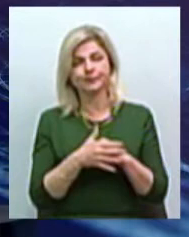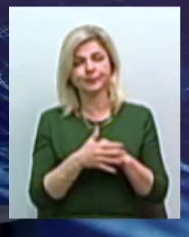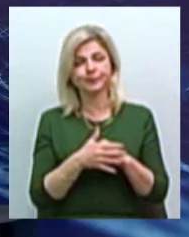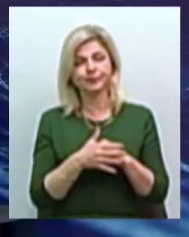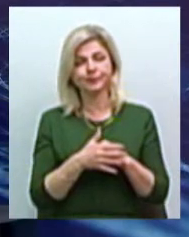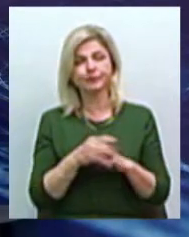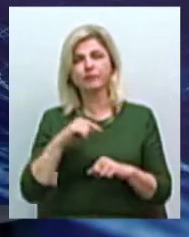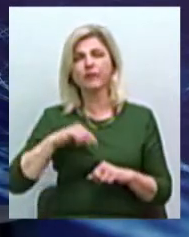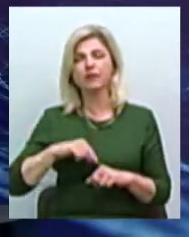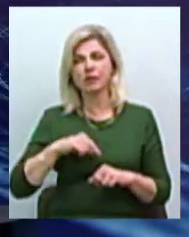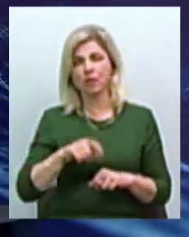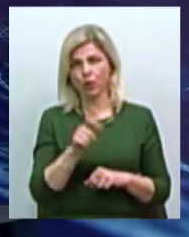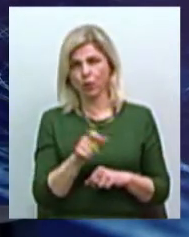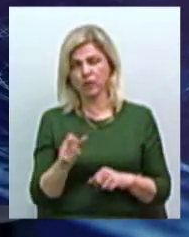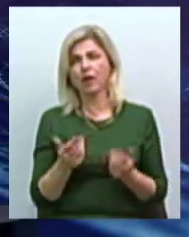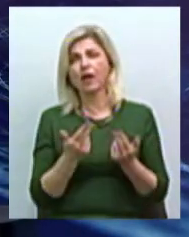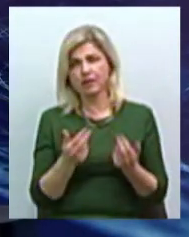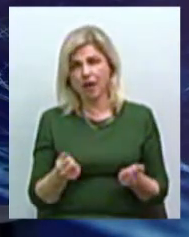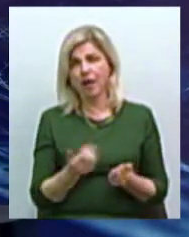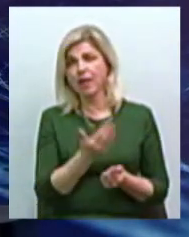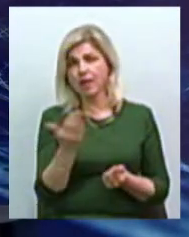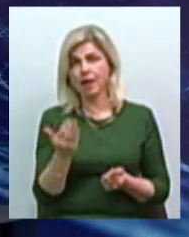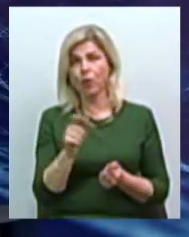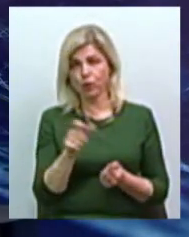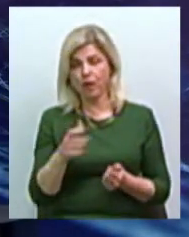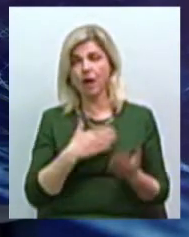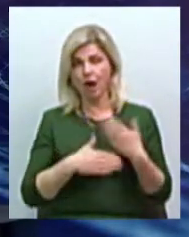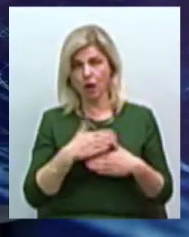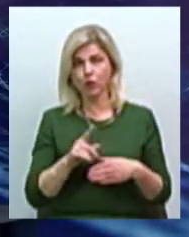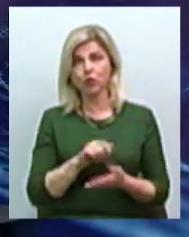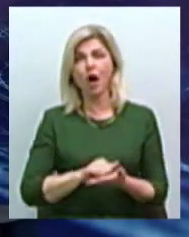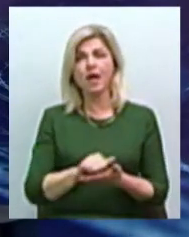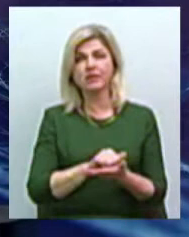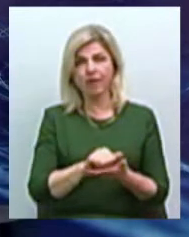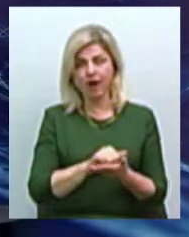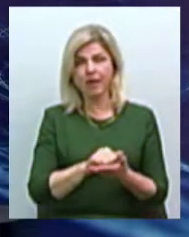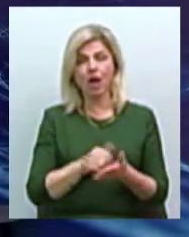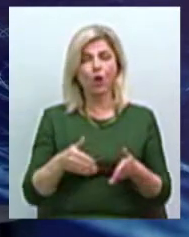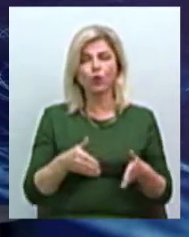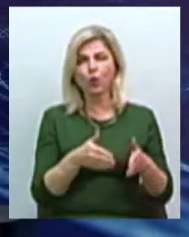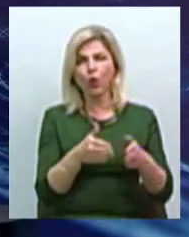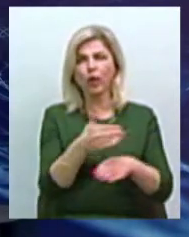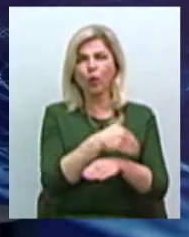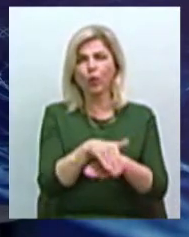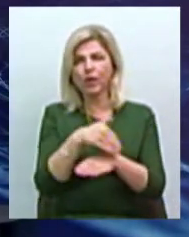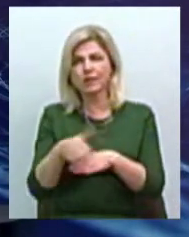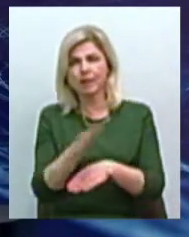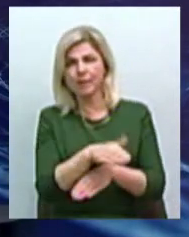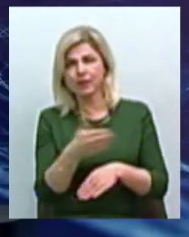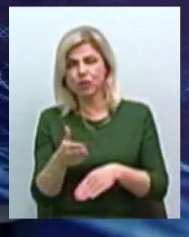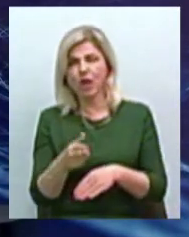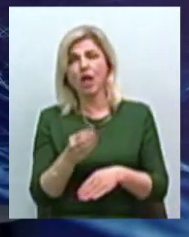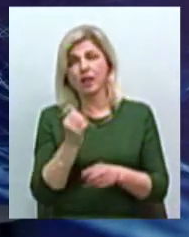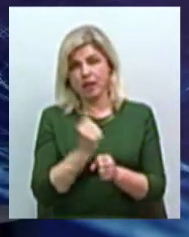настроєння людей, що да, їх вроде б радує, що асфальтирується межквартальні проїзди, делається багато чого